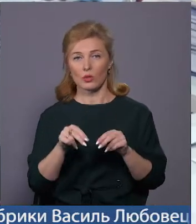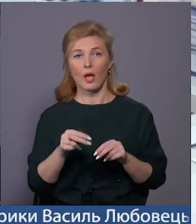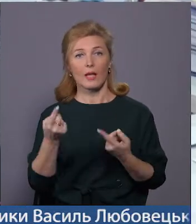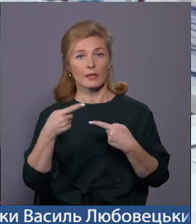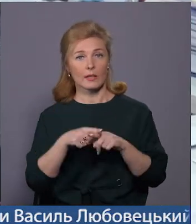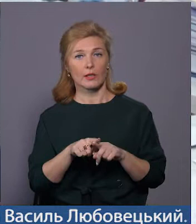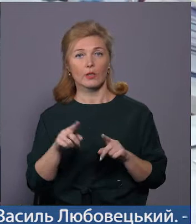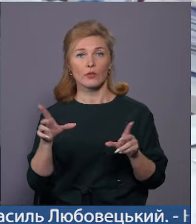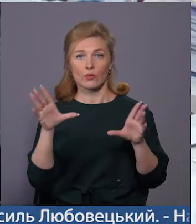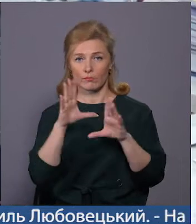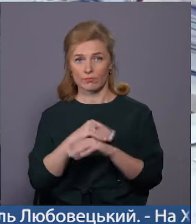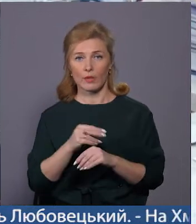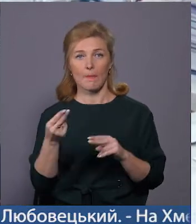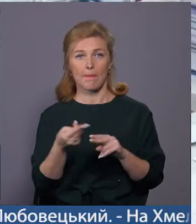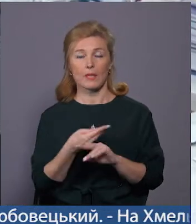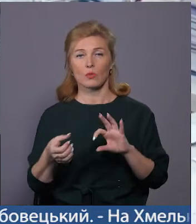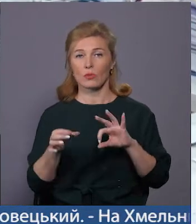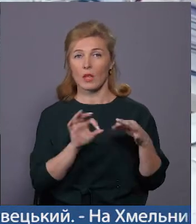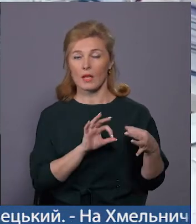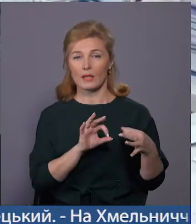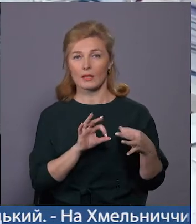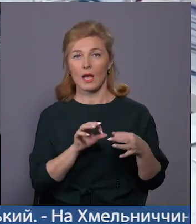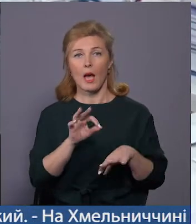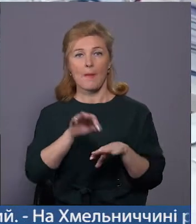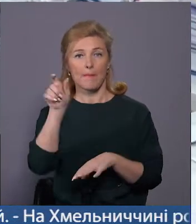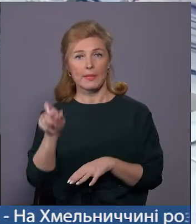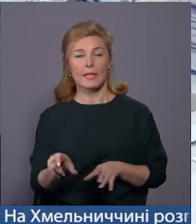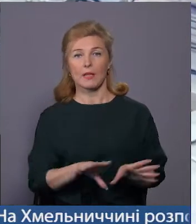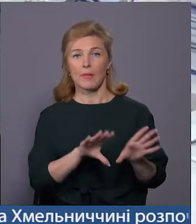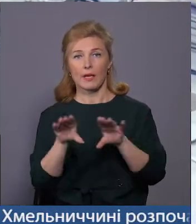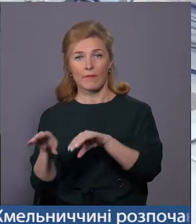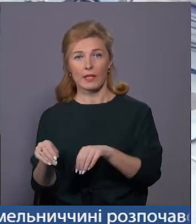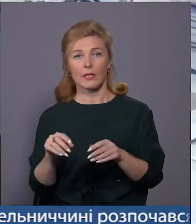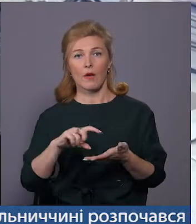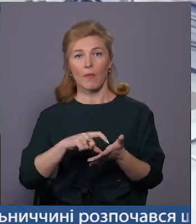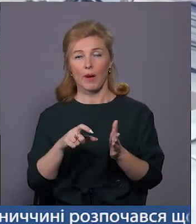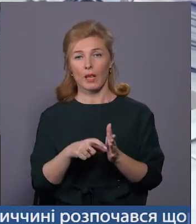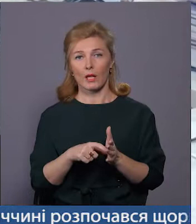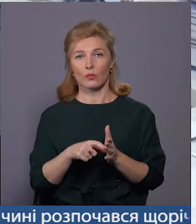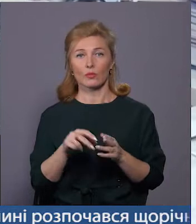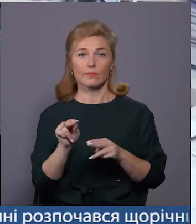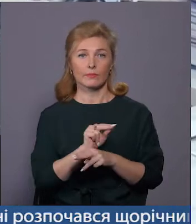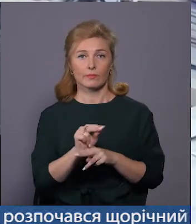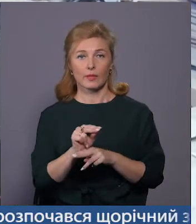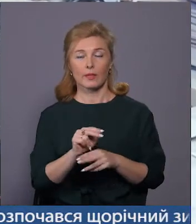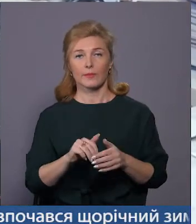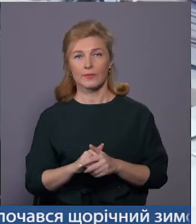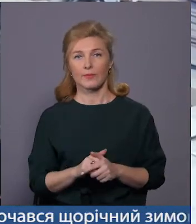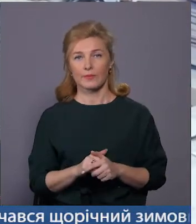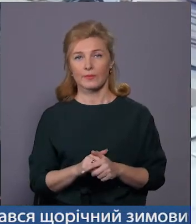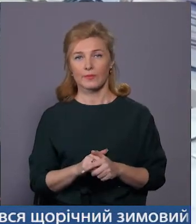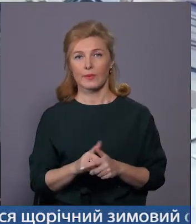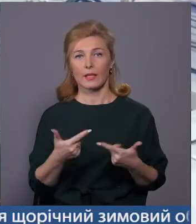вдалося все, вдалося без ускладнень. Пацієнта переведено в палату інтенсивної терапії кардіохірургічного відділення,